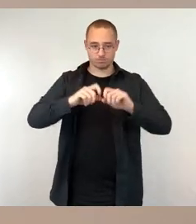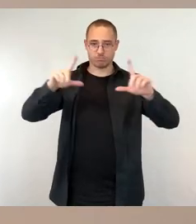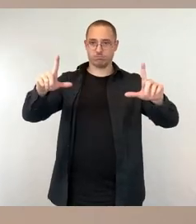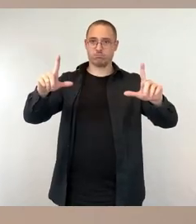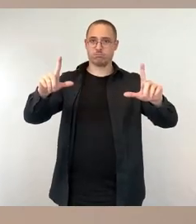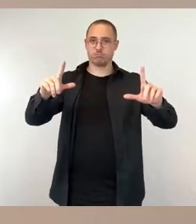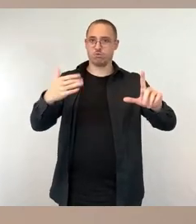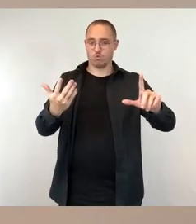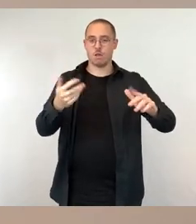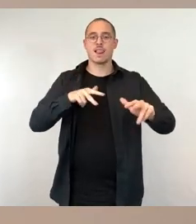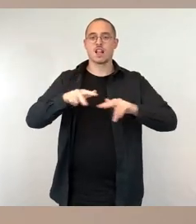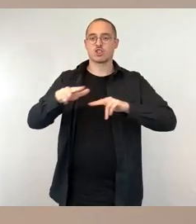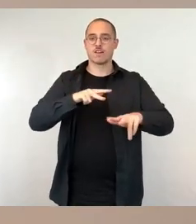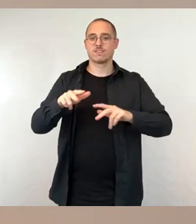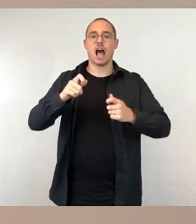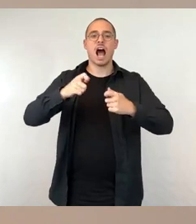Drews, dass es sich hier um eine